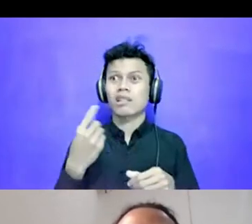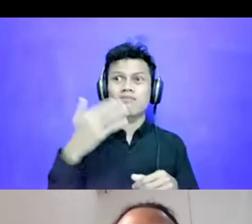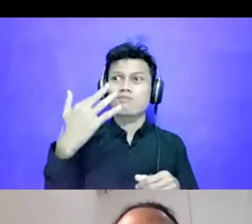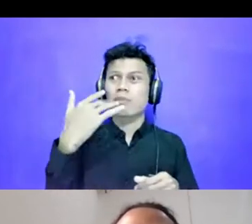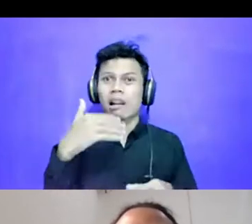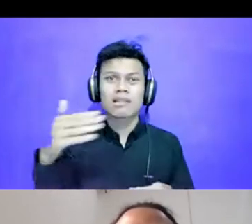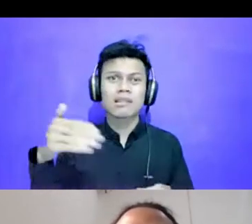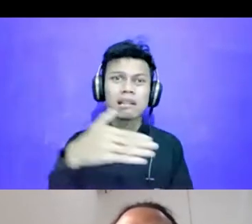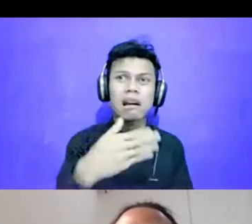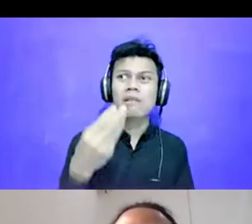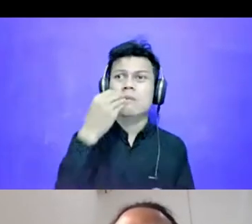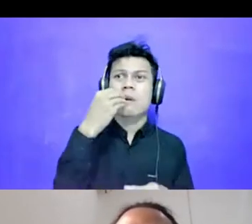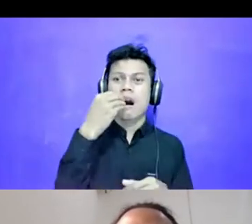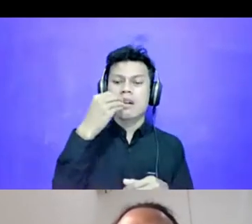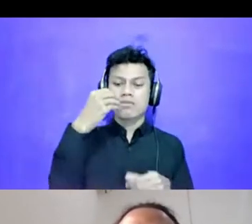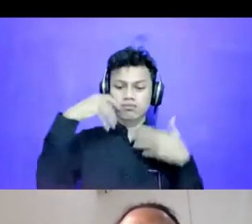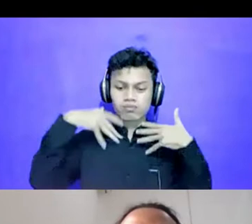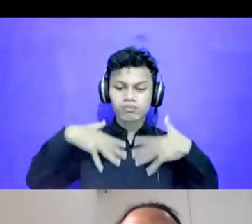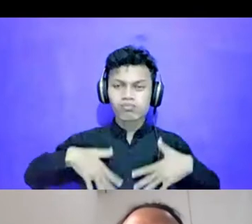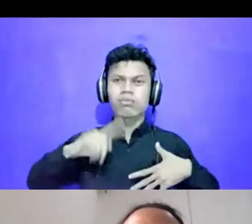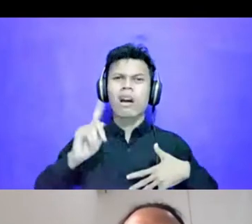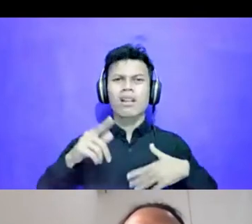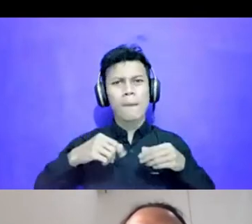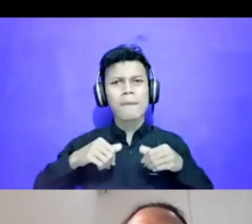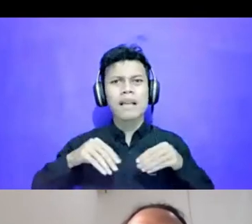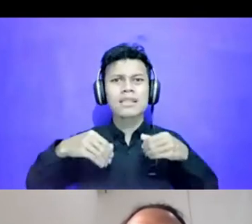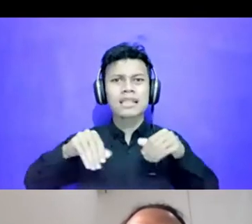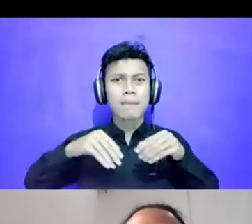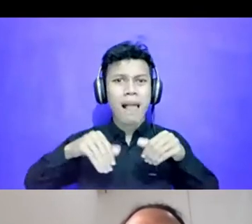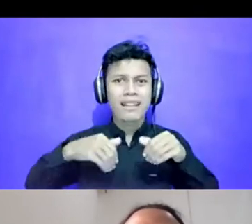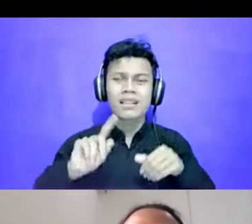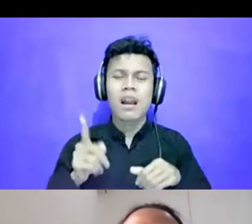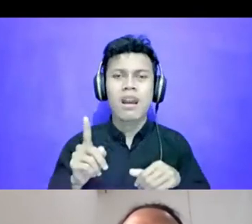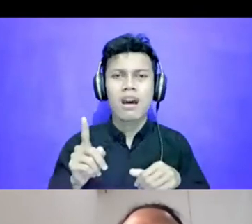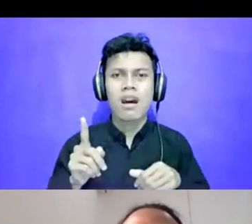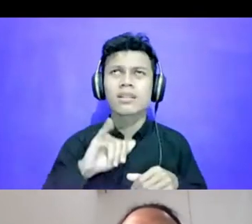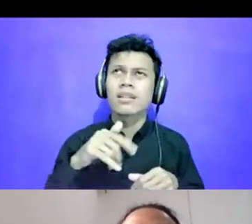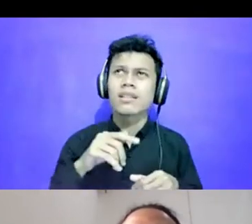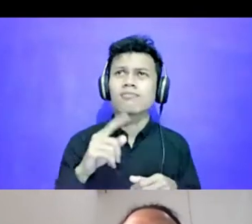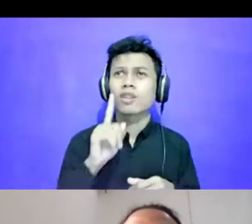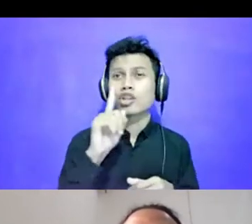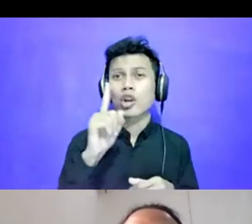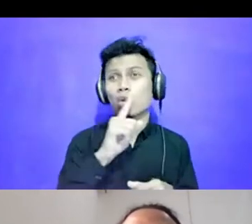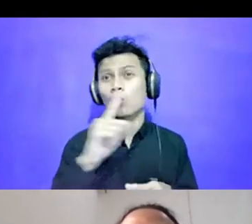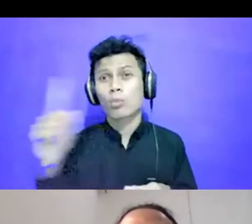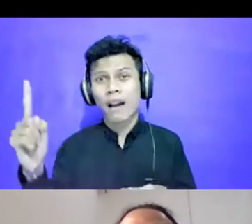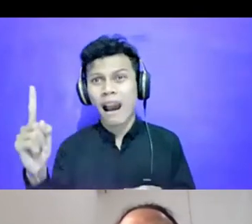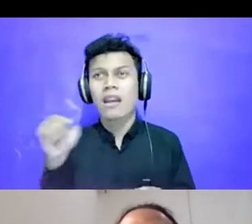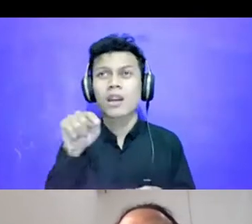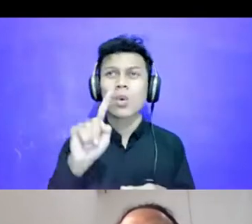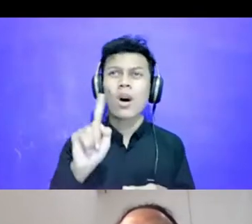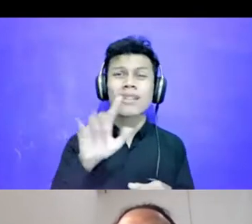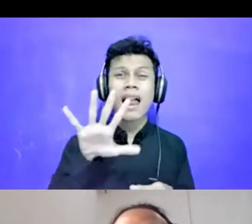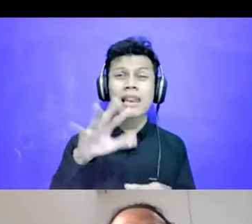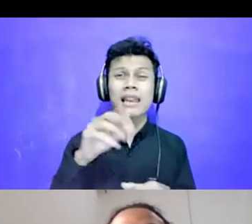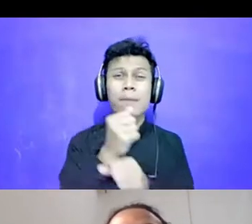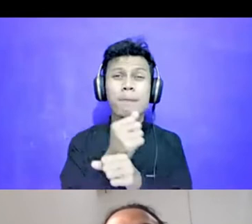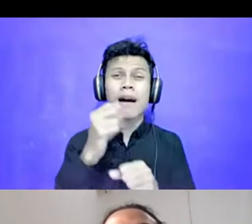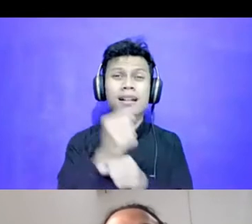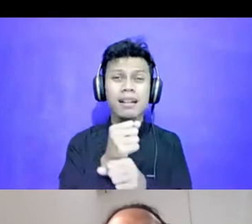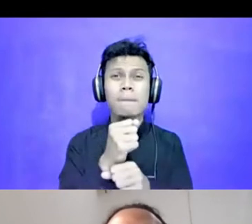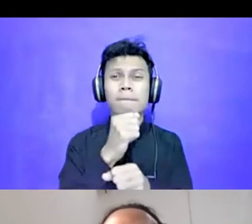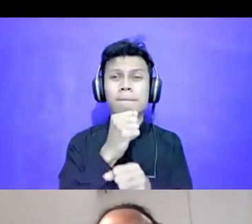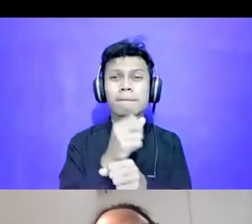Seberapa Banyak Nah Ini Jadi Dalam Seminggu Itu Ada 5 gram Bayangin 5 gram Itu